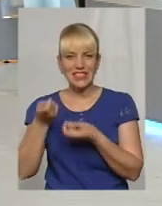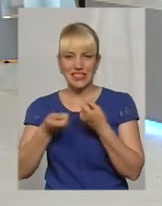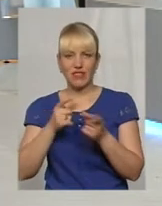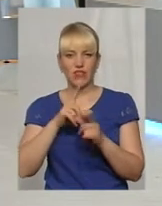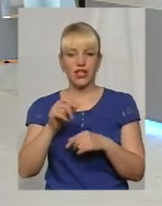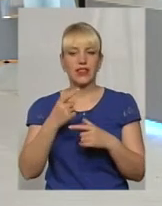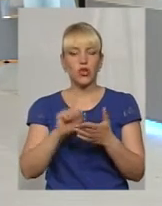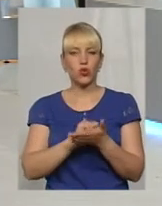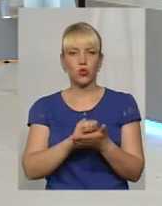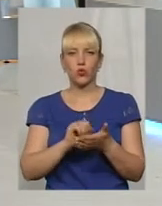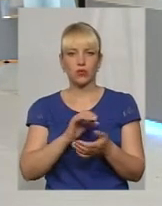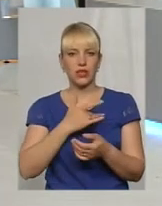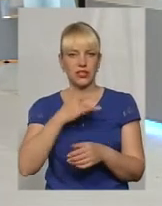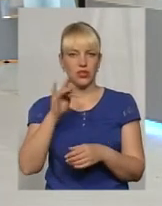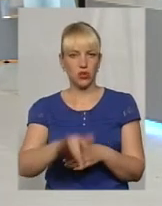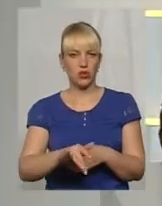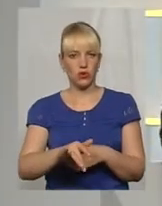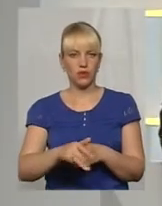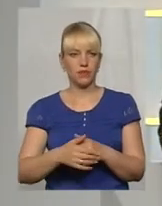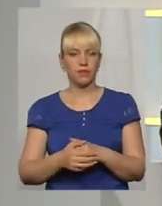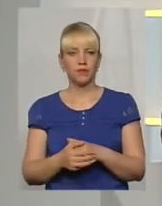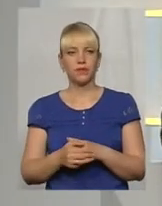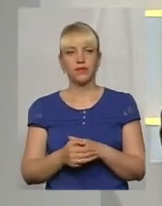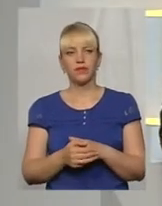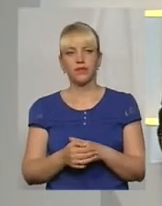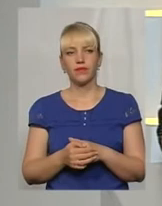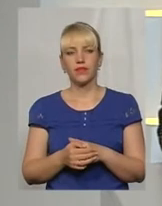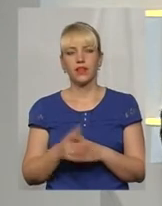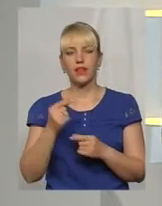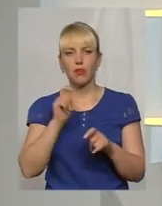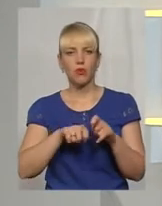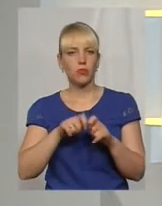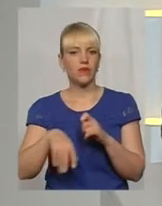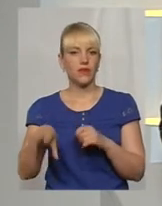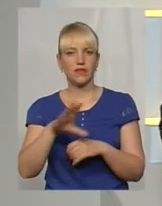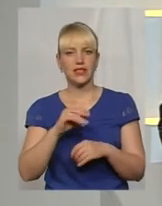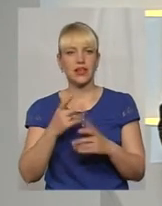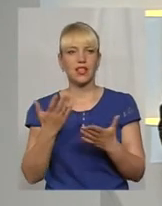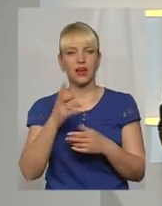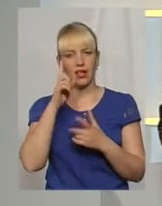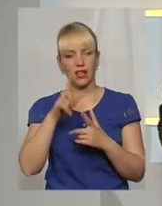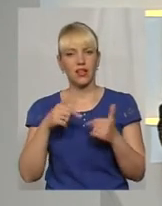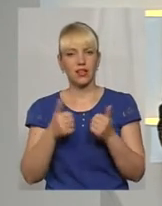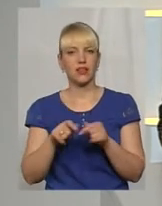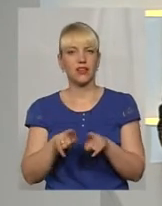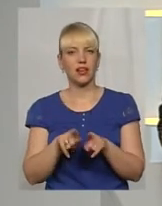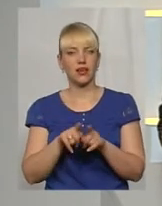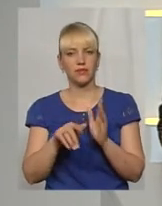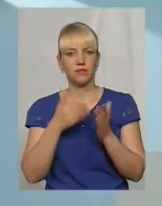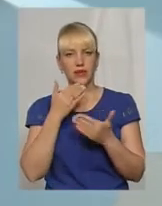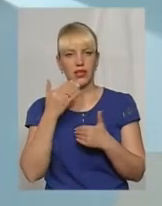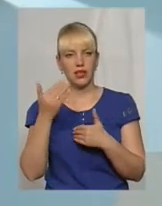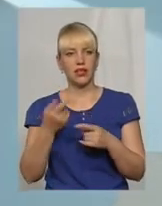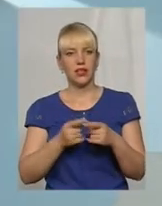до документів ставляться, якомога, ну так, прискіпливо і перевіряють усе? Яка країна така? Та